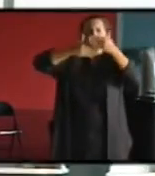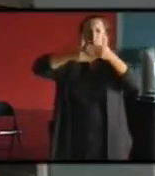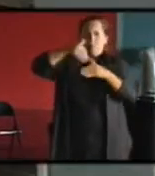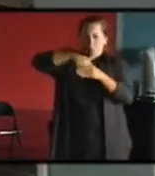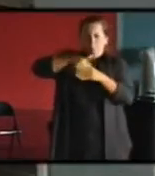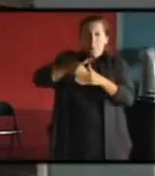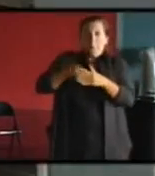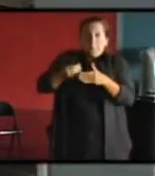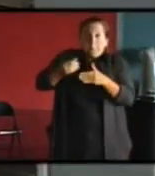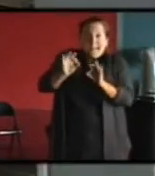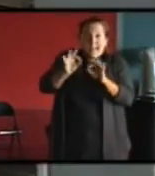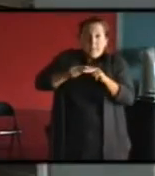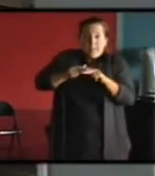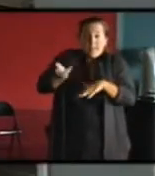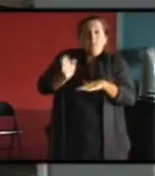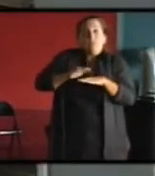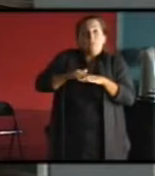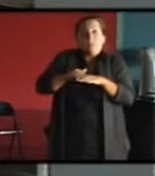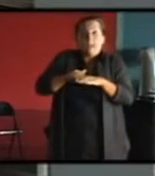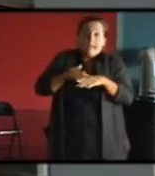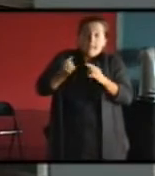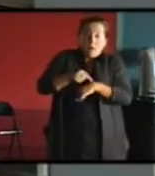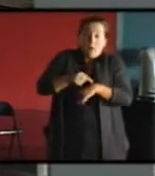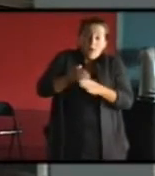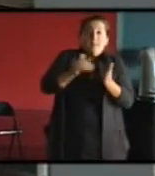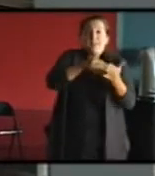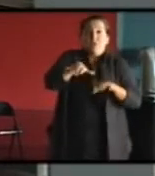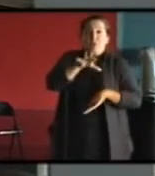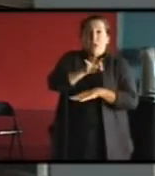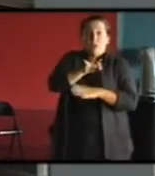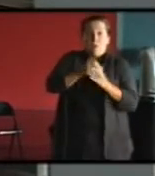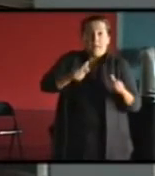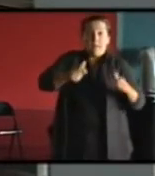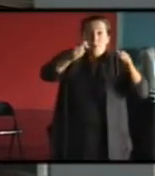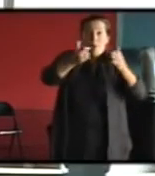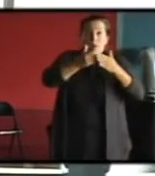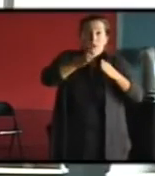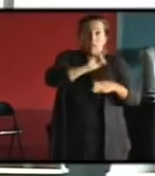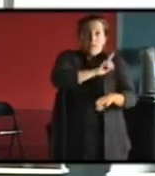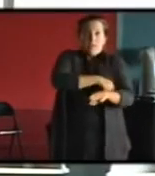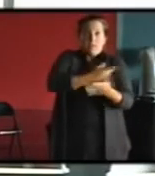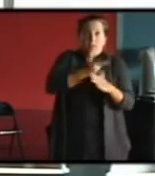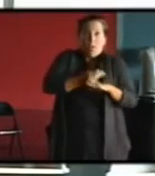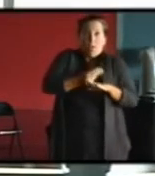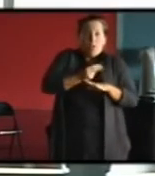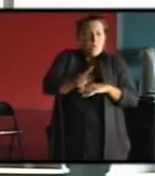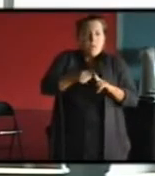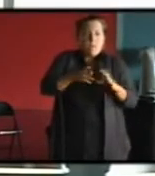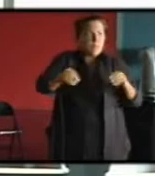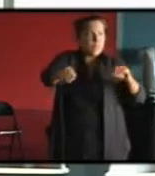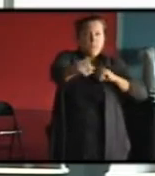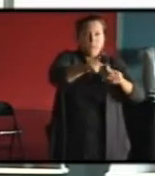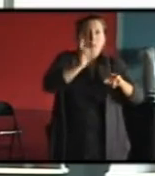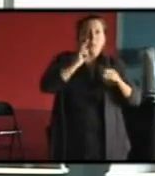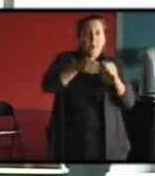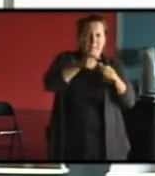isolés, etc. A l'inverse, à partir des années 50, on a un bâti qui est très énergivore parce que les bâtiments